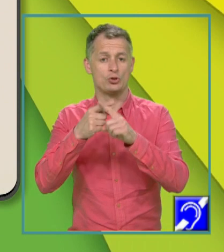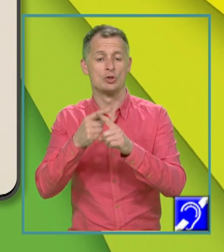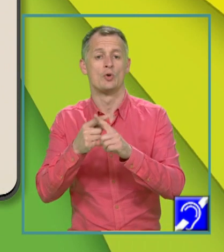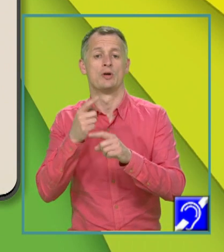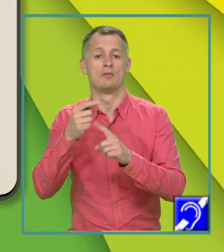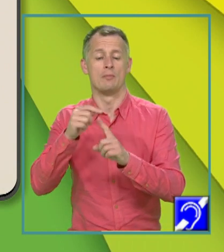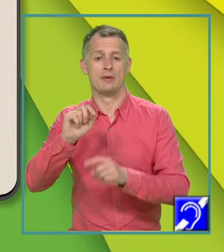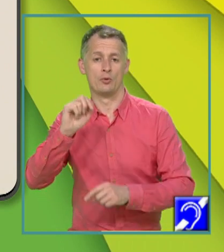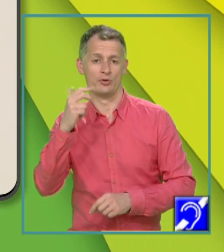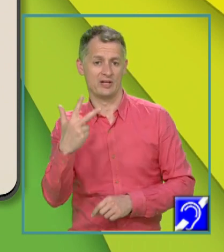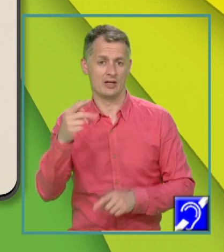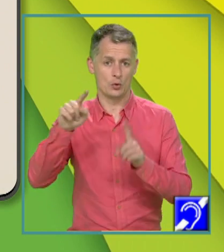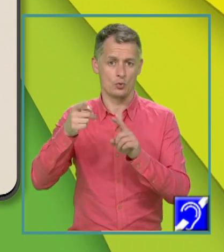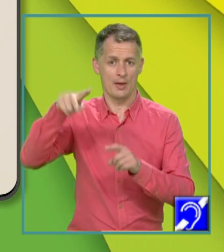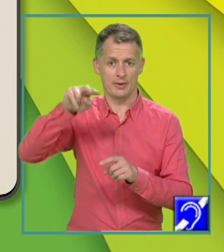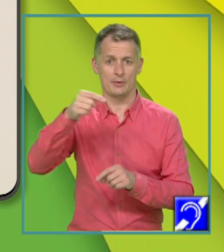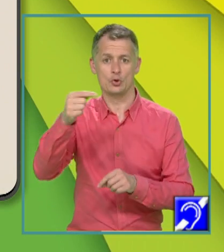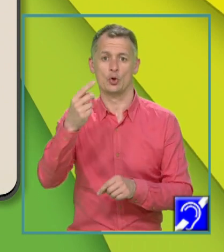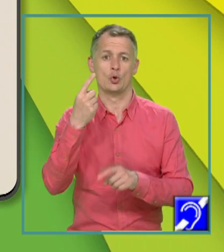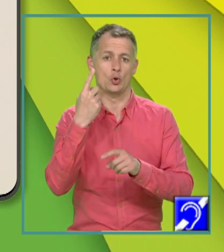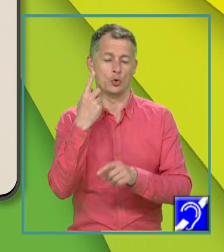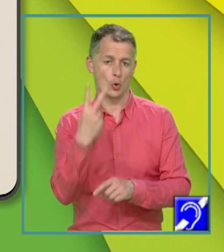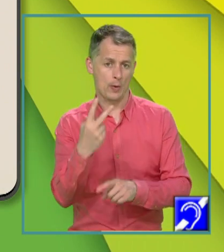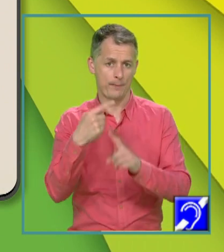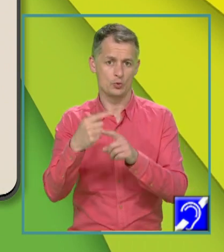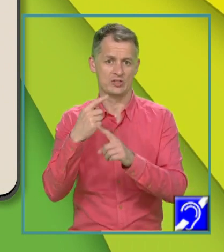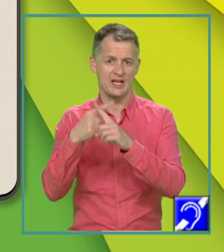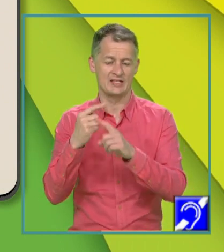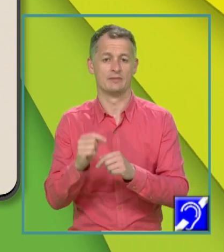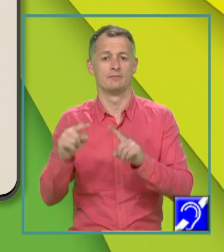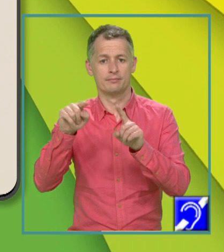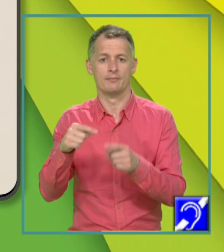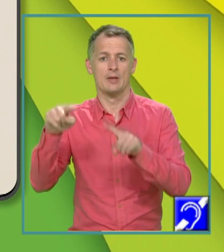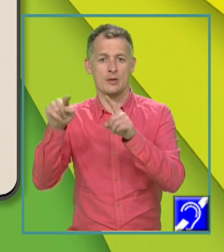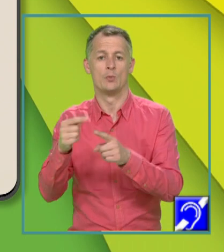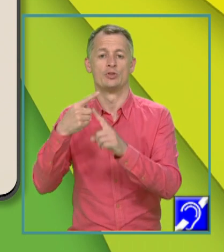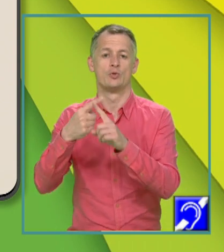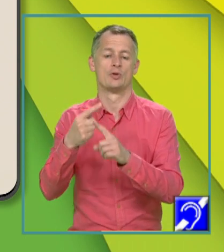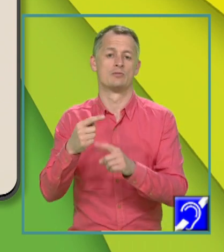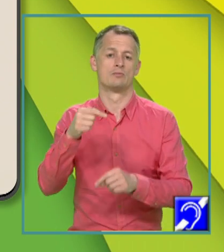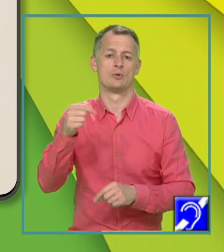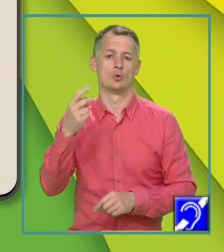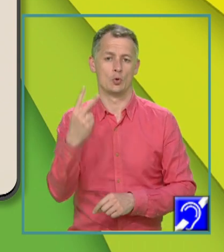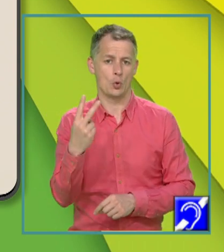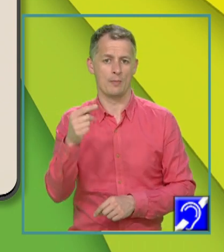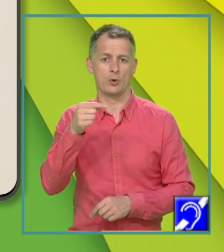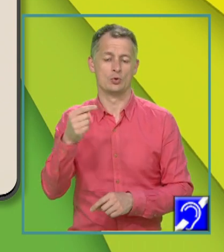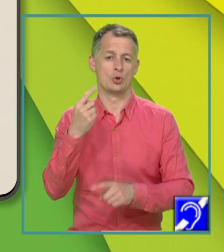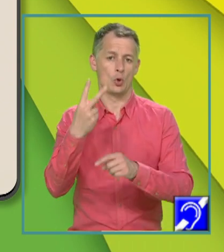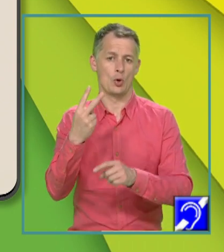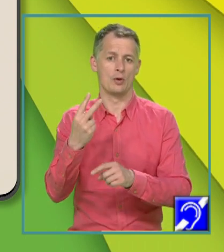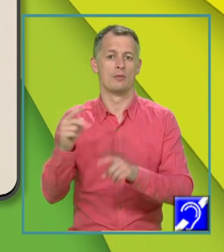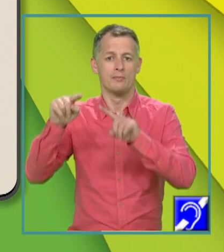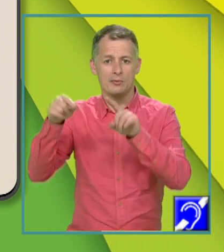totul la pătrat, minus 2 plus x înmulțit cu x minus 2, minus 2 înmulțit cu 5x plus 7, minus